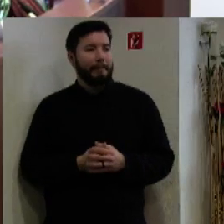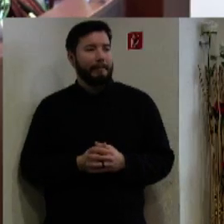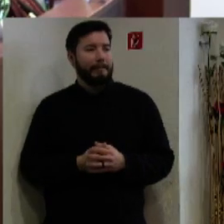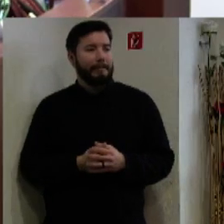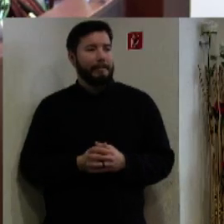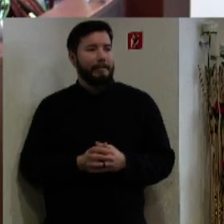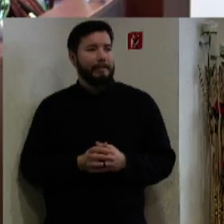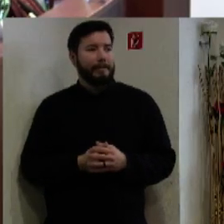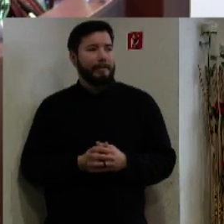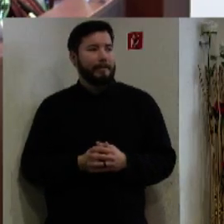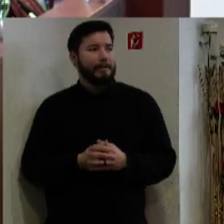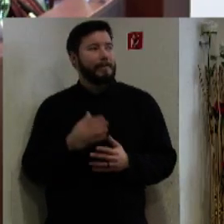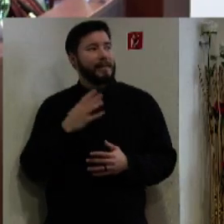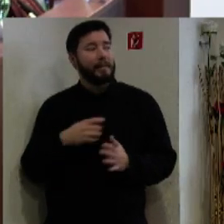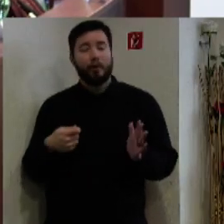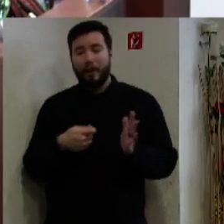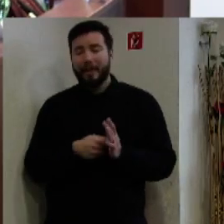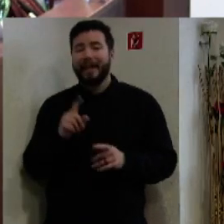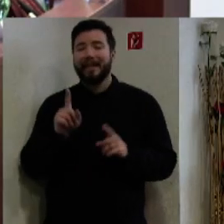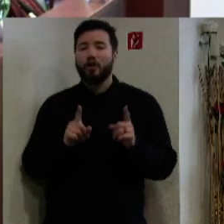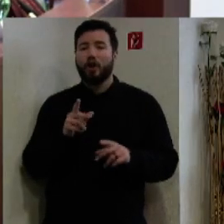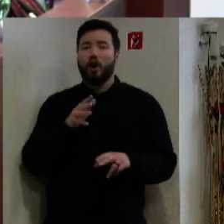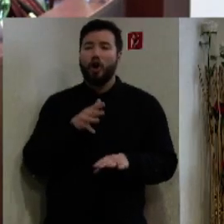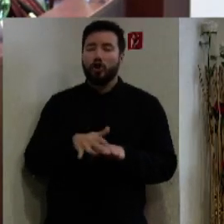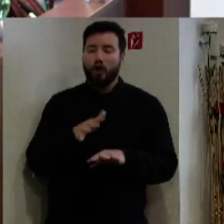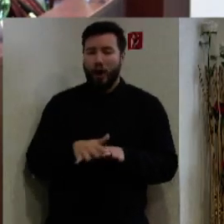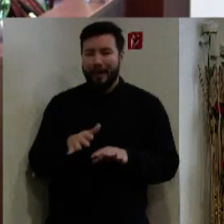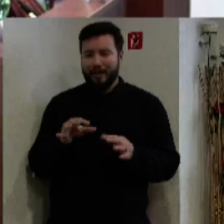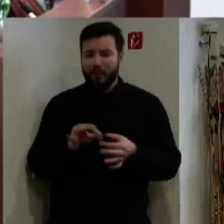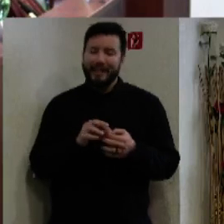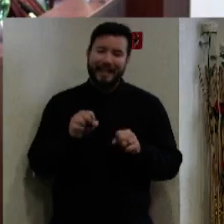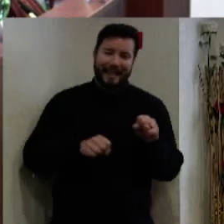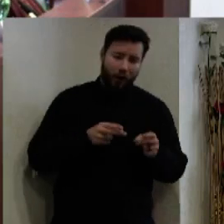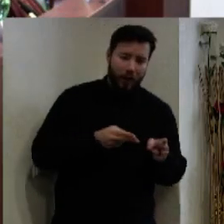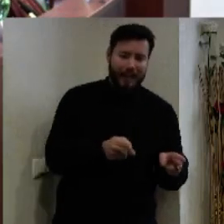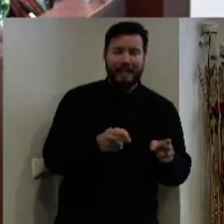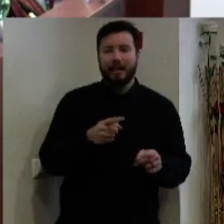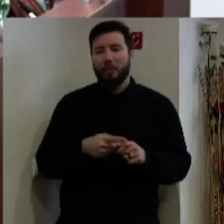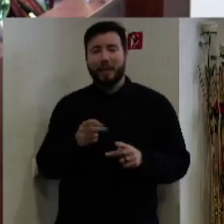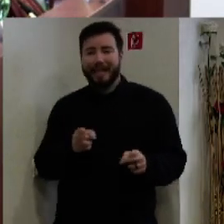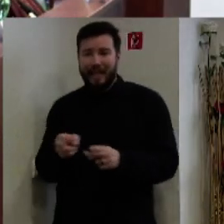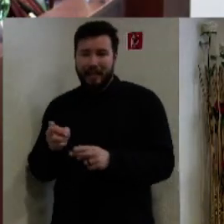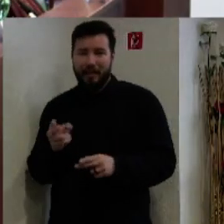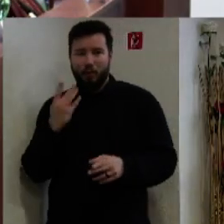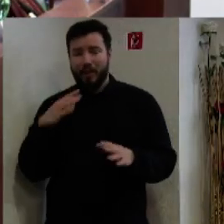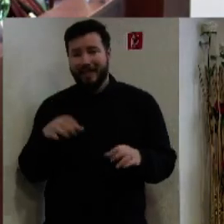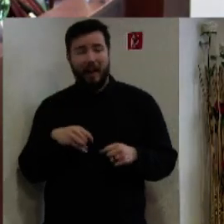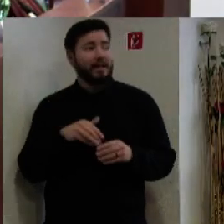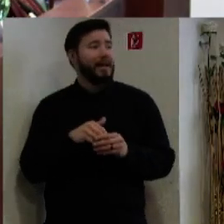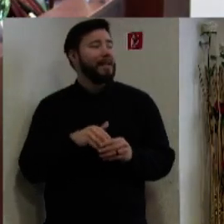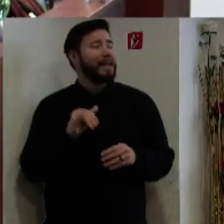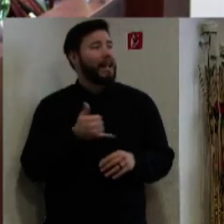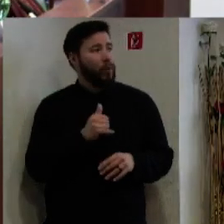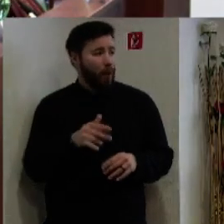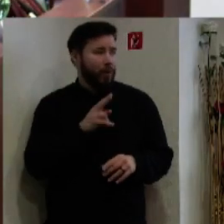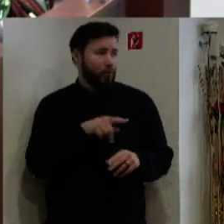nám boli aj niektoré kontroly schválené, čo sa týka cyklotrást niektorých, niektorých ciest, takže niekedy v januári sa už môže začať aj